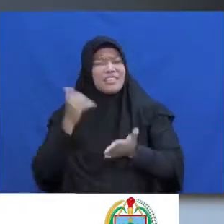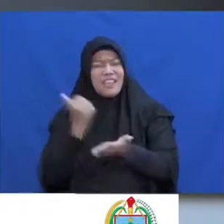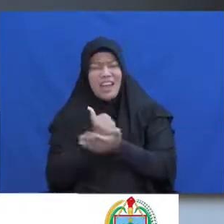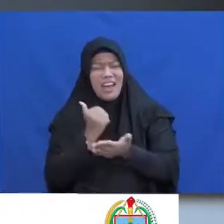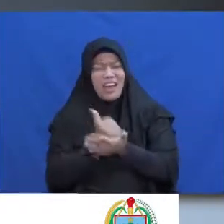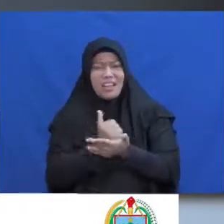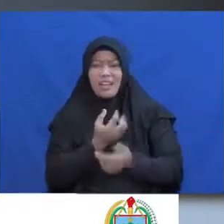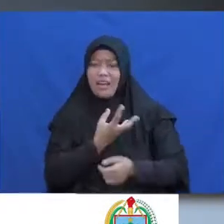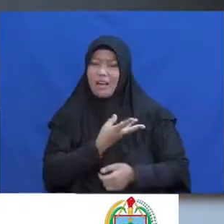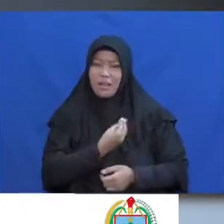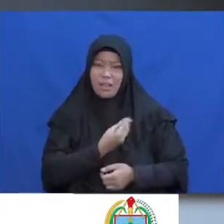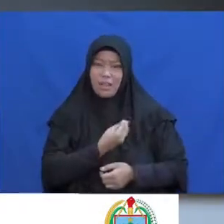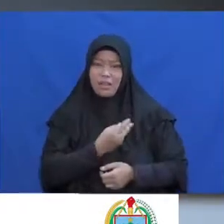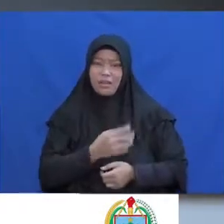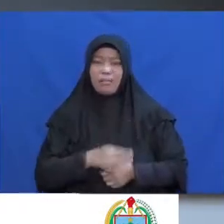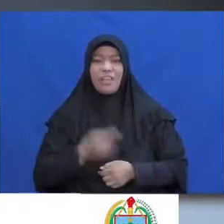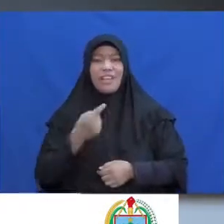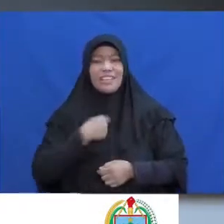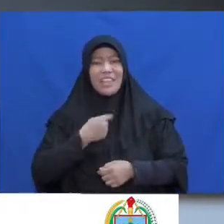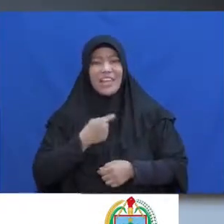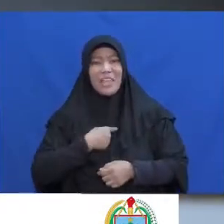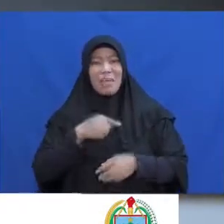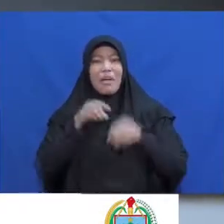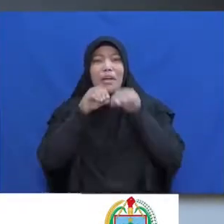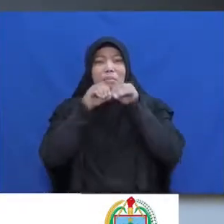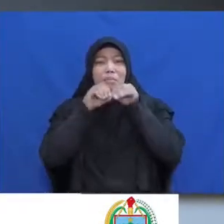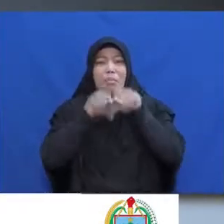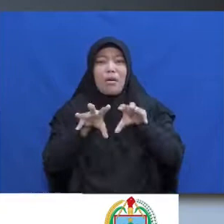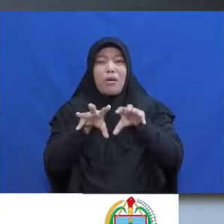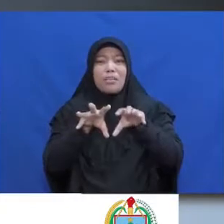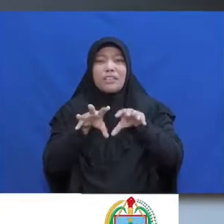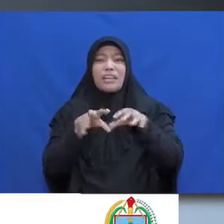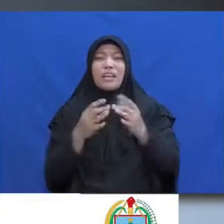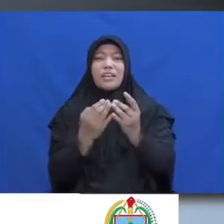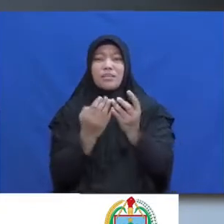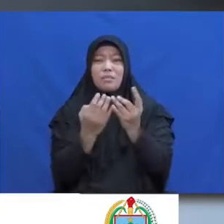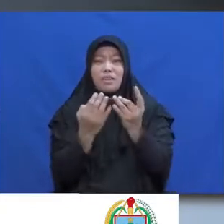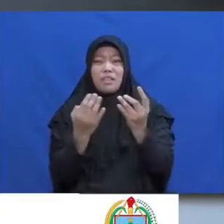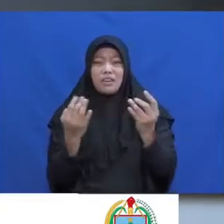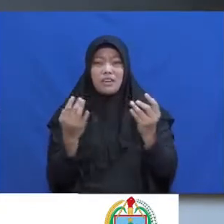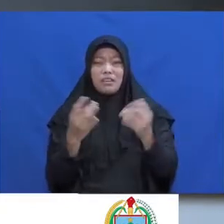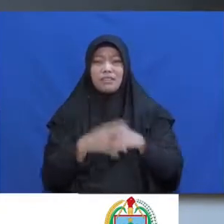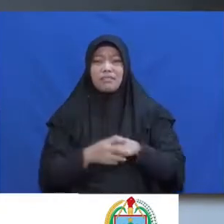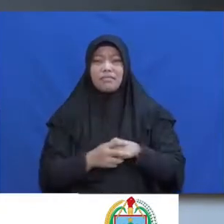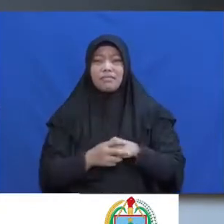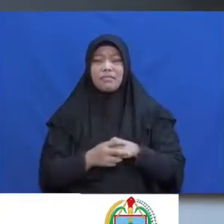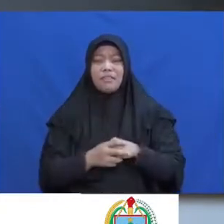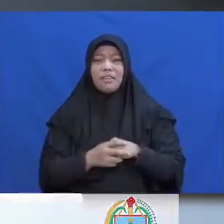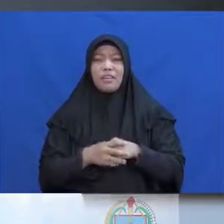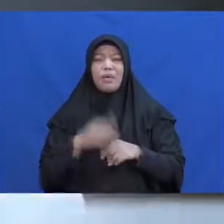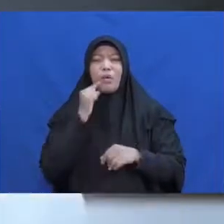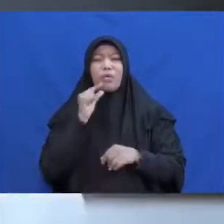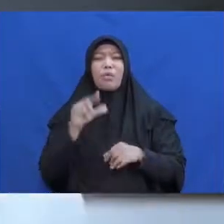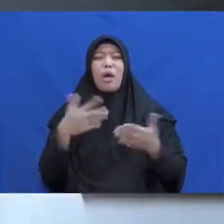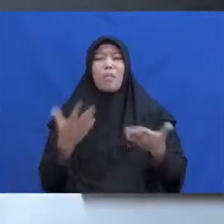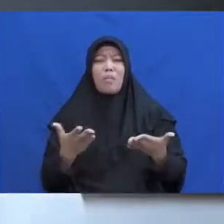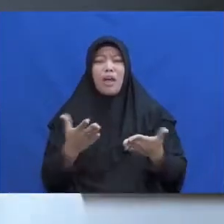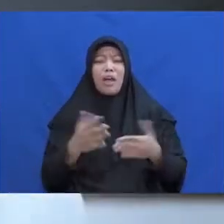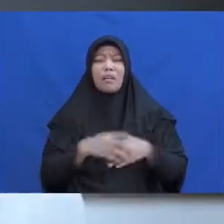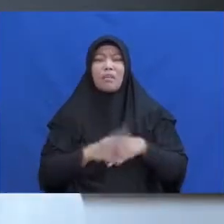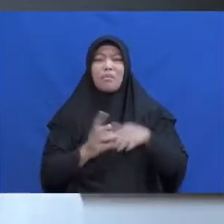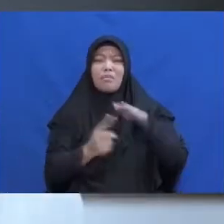sangat mengkhawatirkan Saya meminta seluruh masyarakat Agar